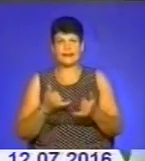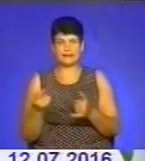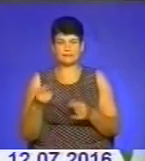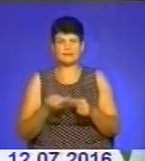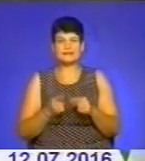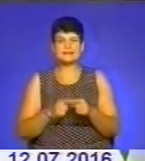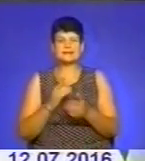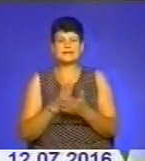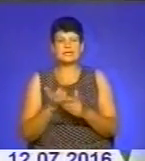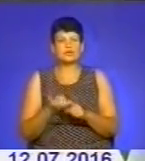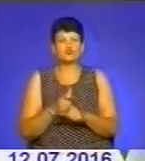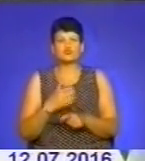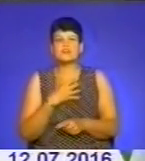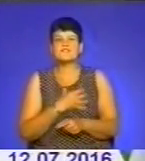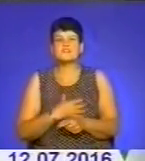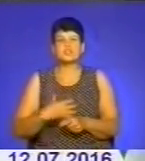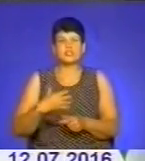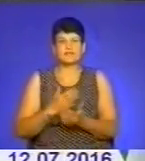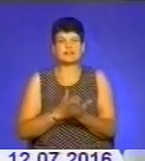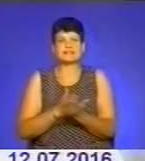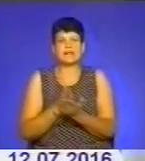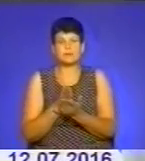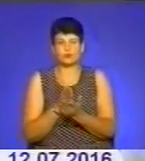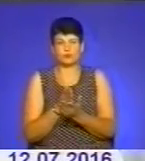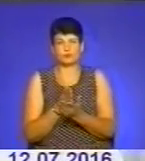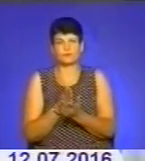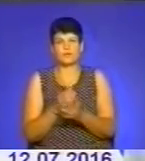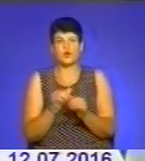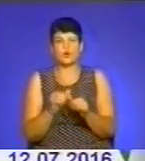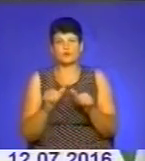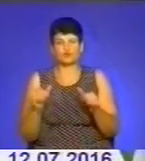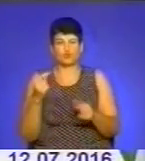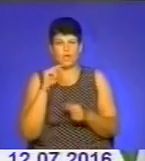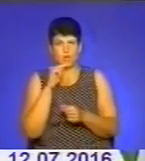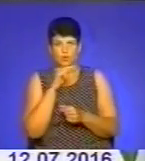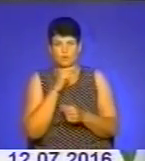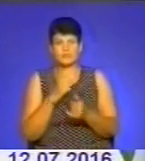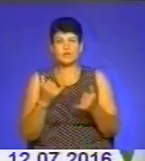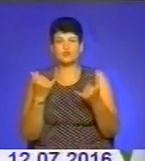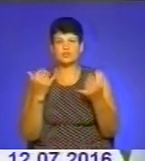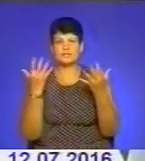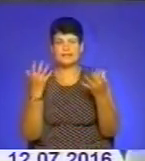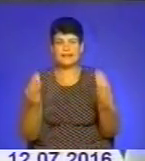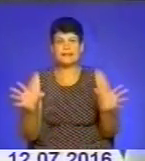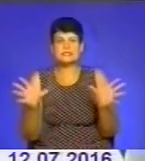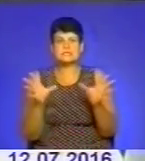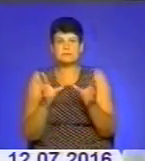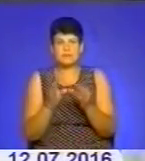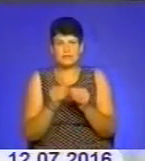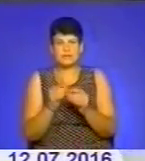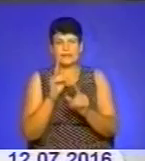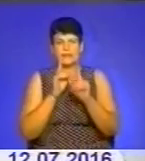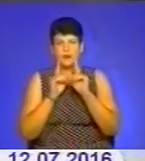важливий напрямок розвитку економіки, розвитку краю. Тому ми на сьогоднішній спільній нараді будемо